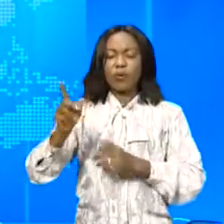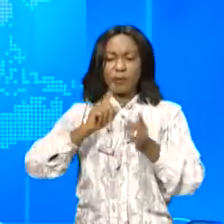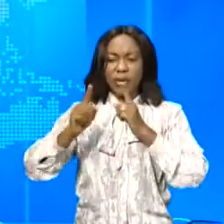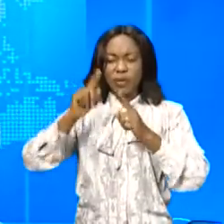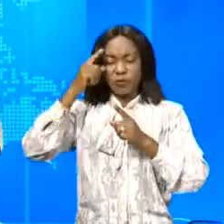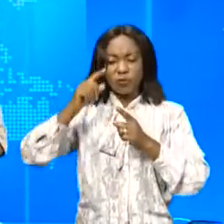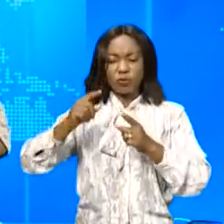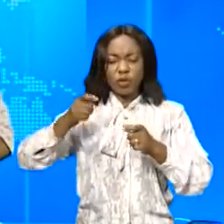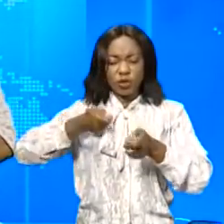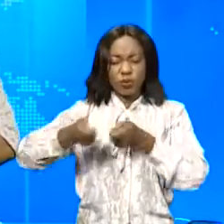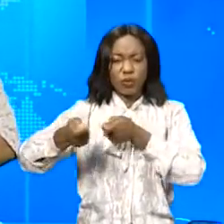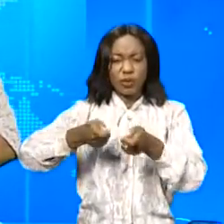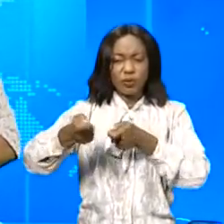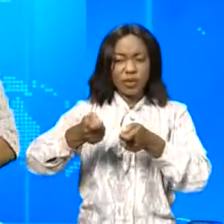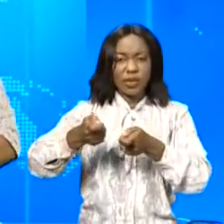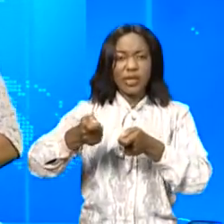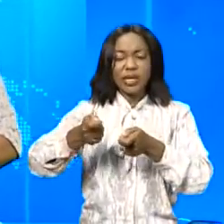de la République. Reportage.